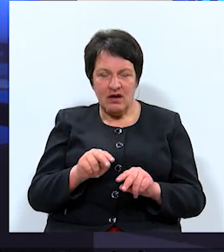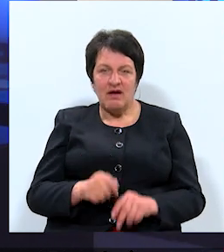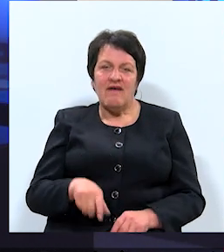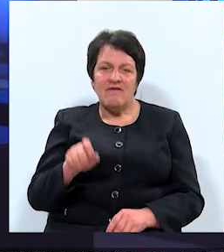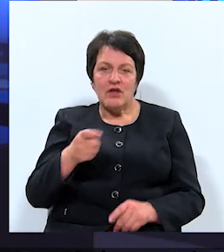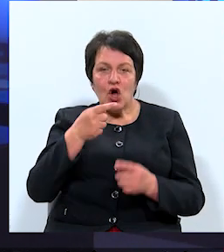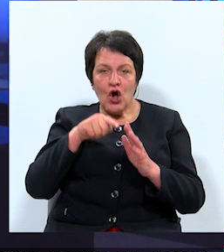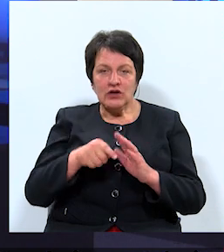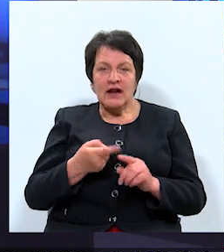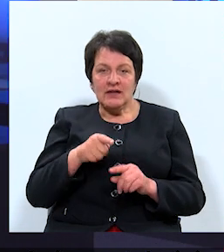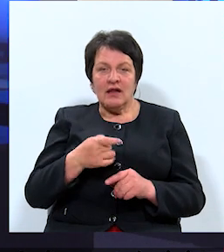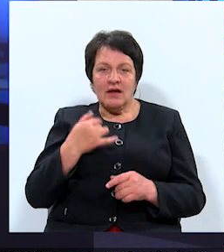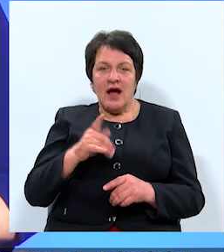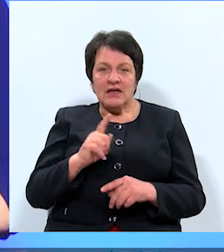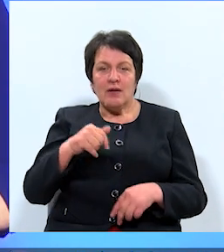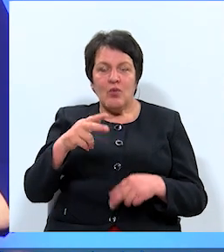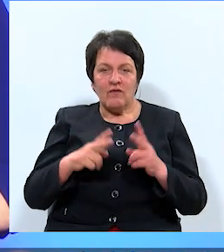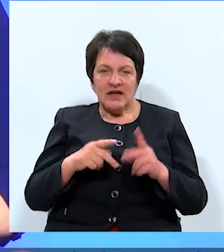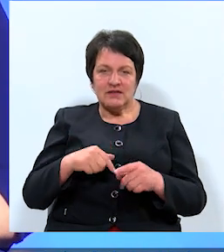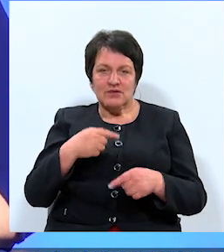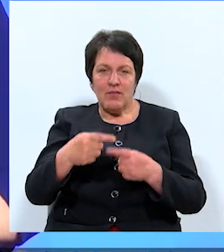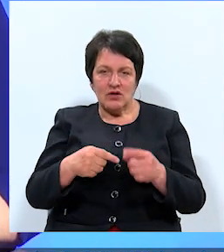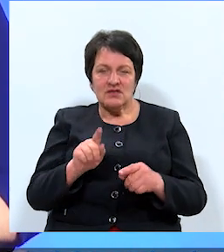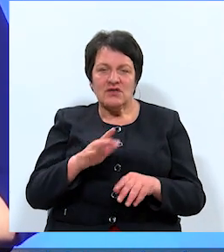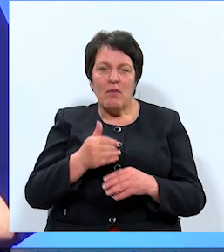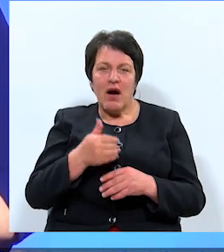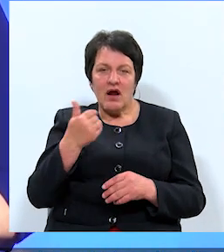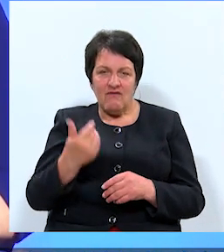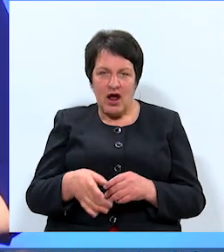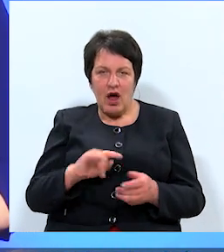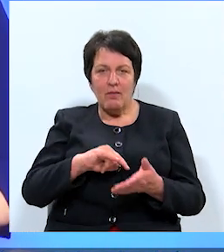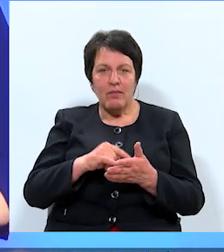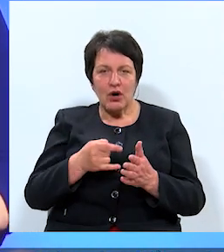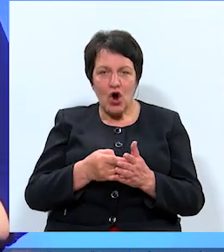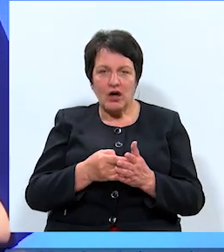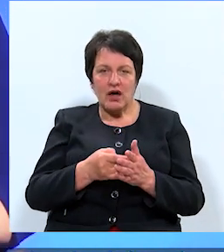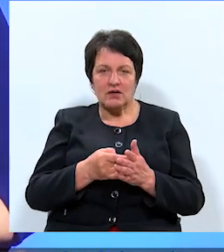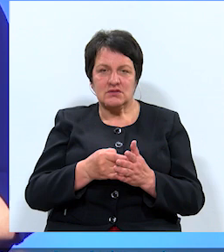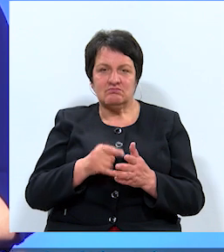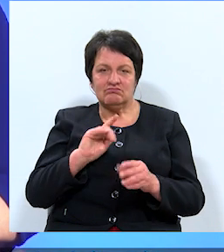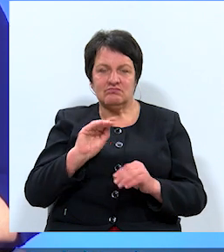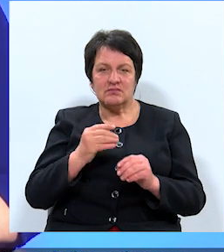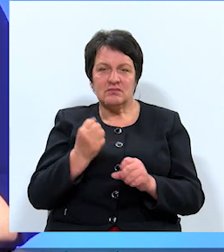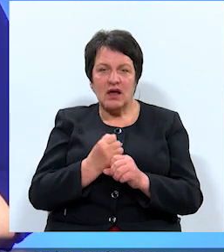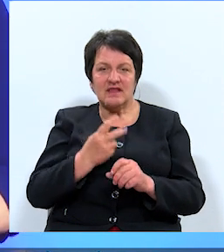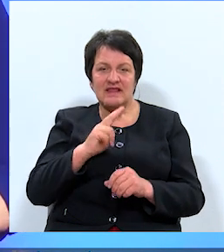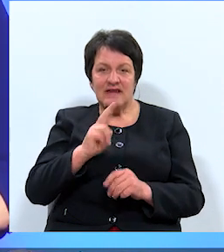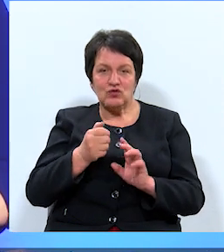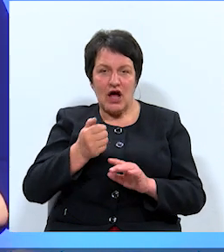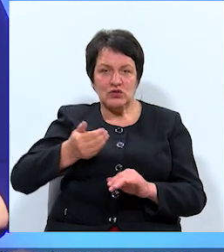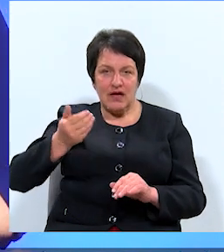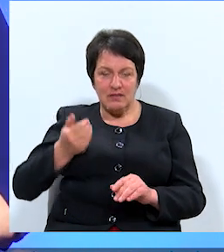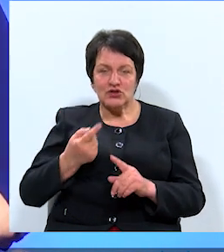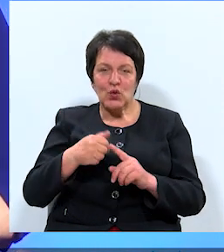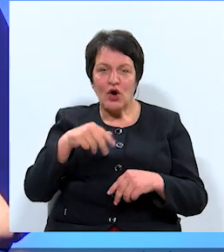Viņi kontrolēja tad, kad ir būvniecības procesi, bet tas jau ir par vēlu. Projekts top, piemēram, divus gadus iepriekš, un